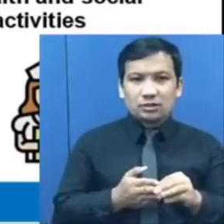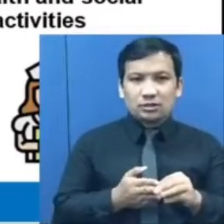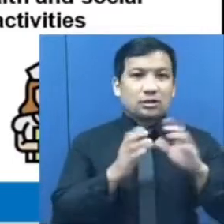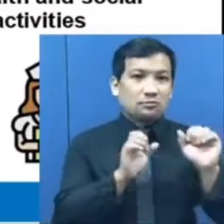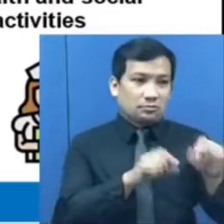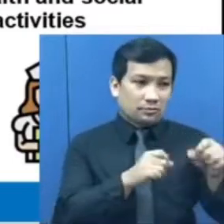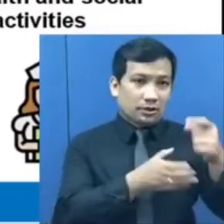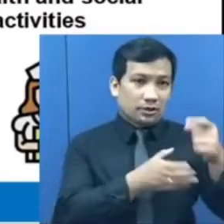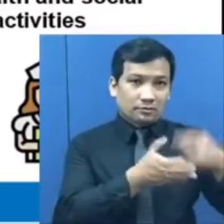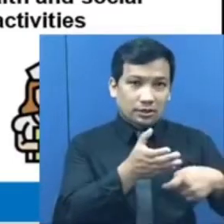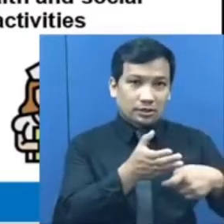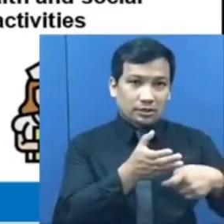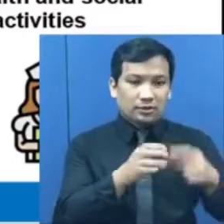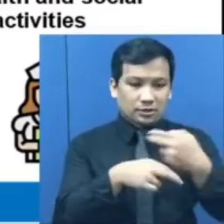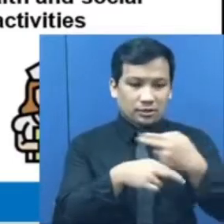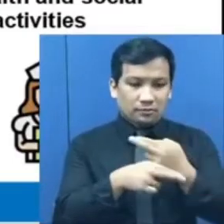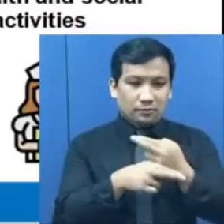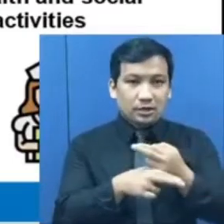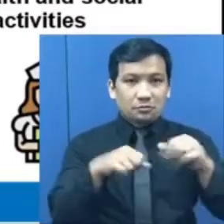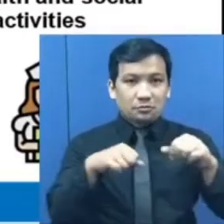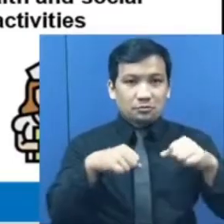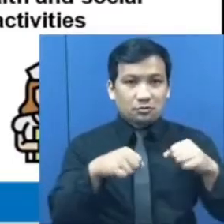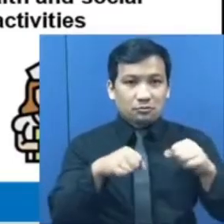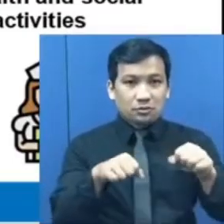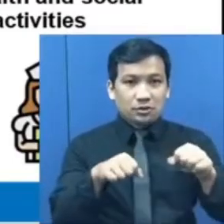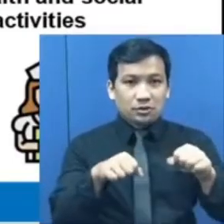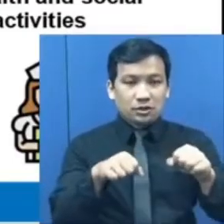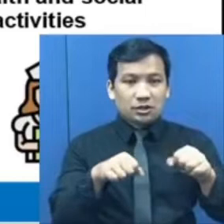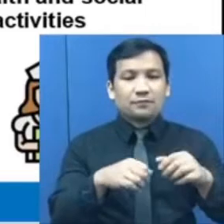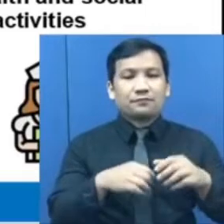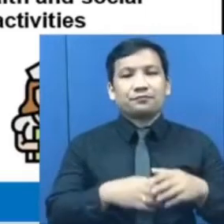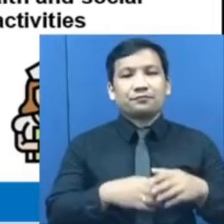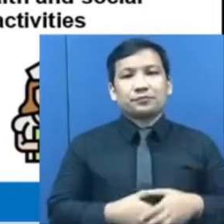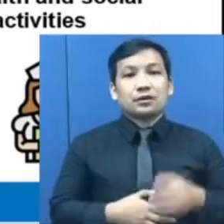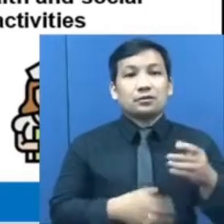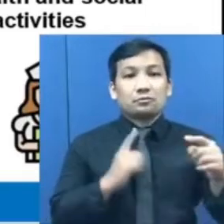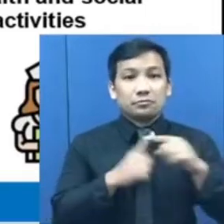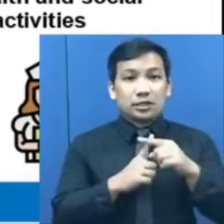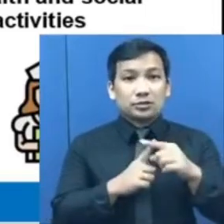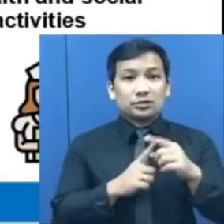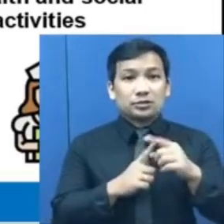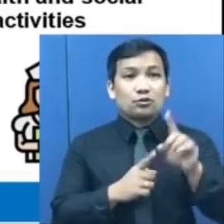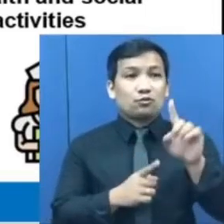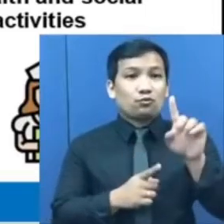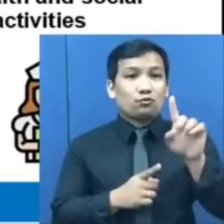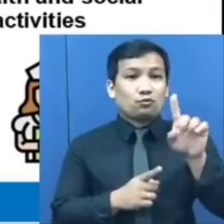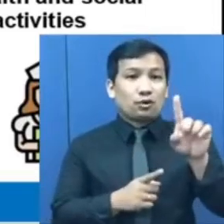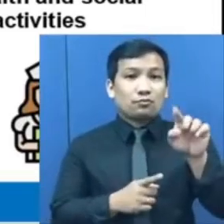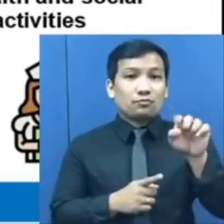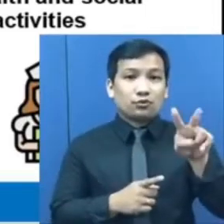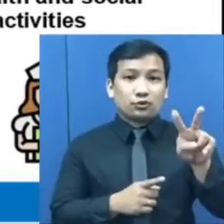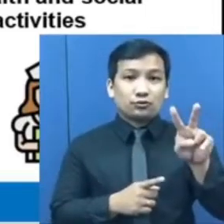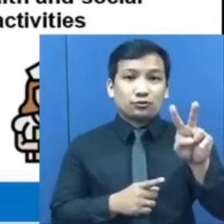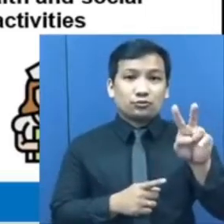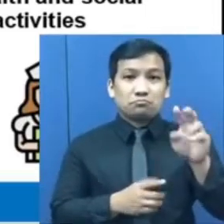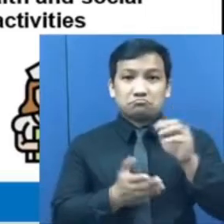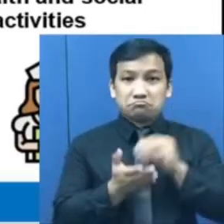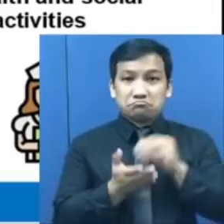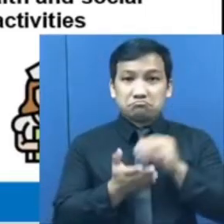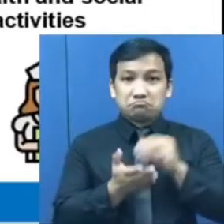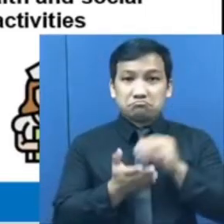Retail Trade, Repair of Motor Vehicles and Motorcycles plus 1.2 million. Fishing and